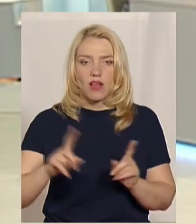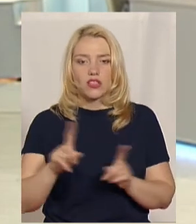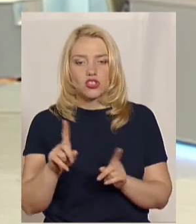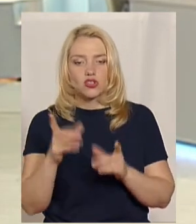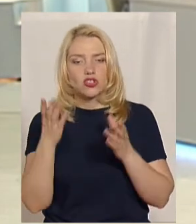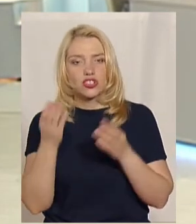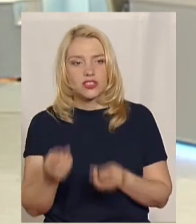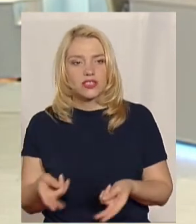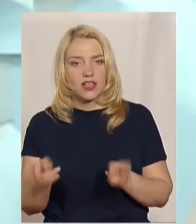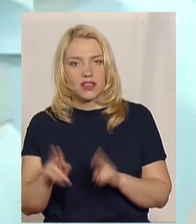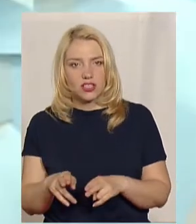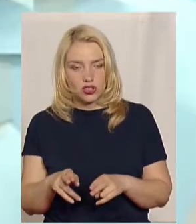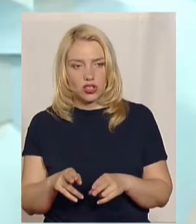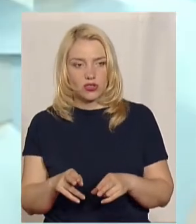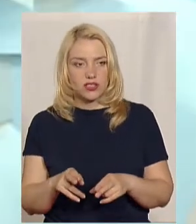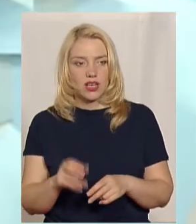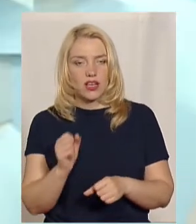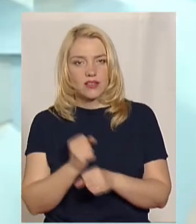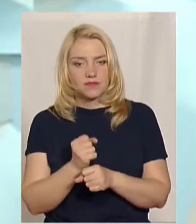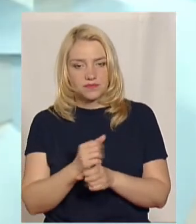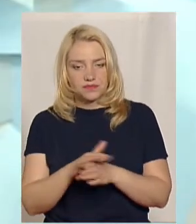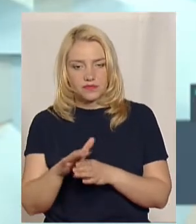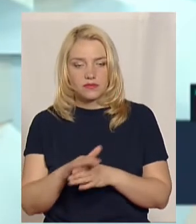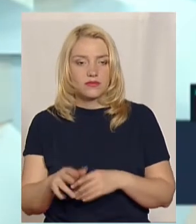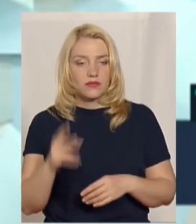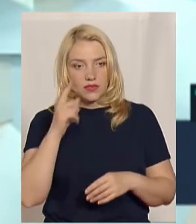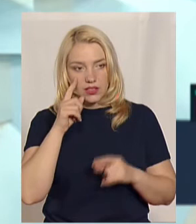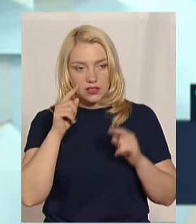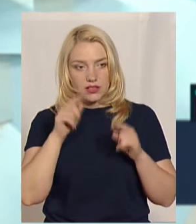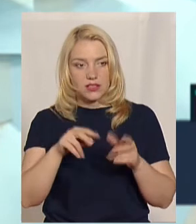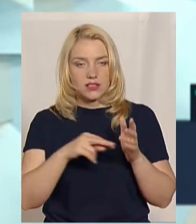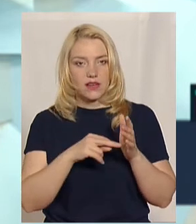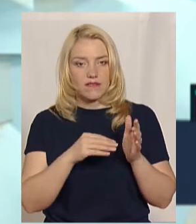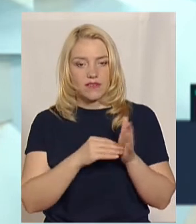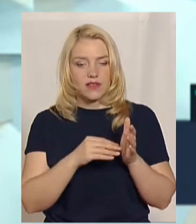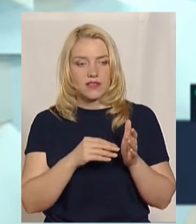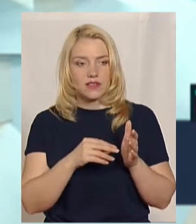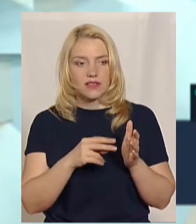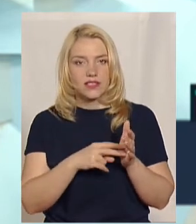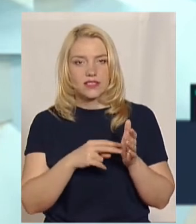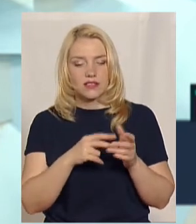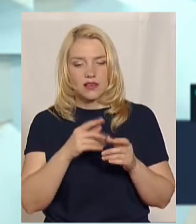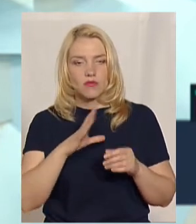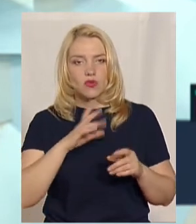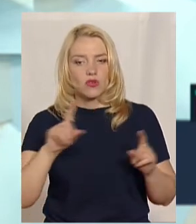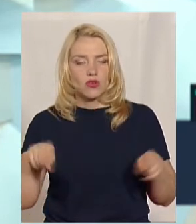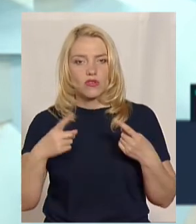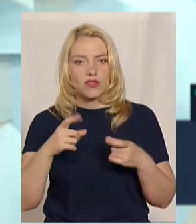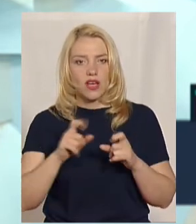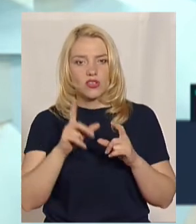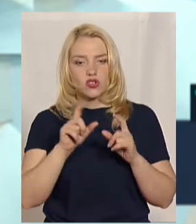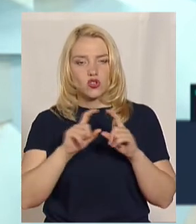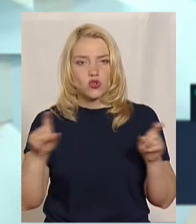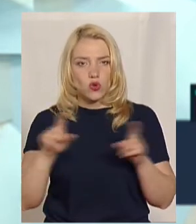залишилося? Чи плани залишилися? Ставка робилася на школи. У нас були організовані школи на